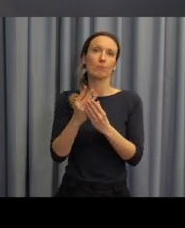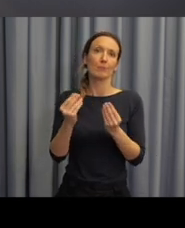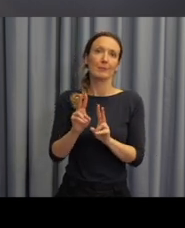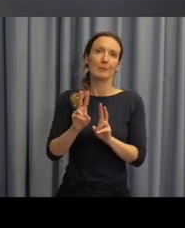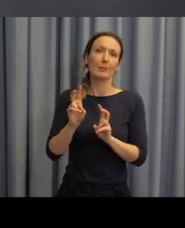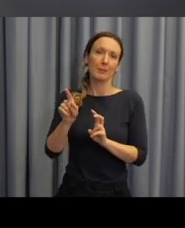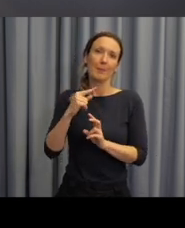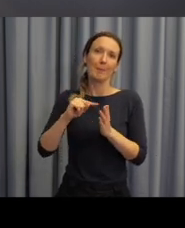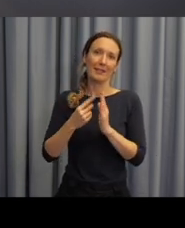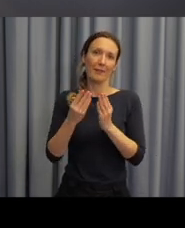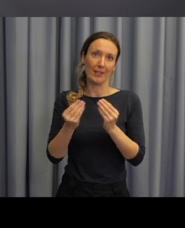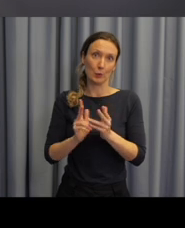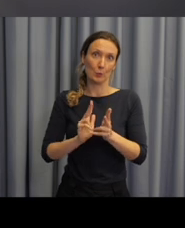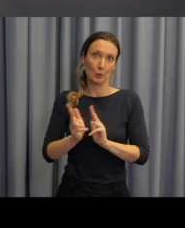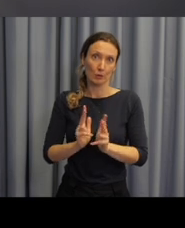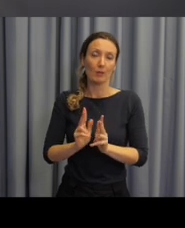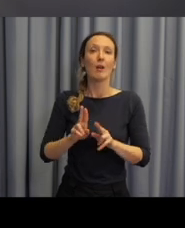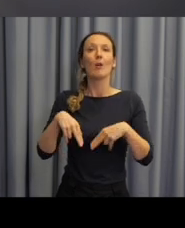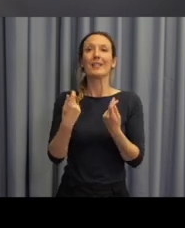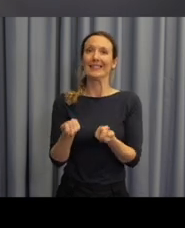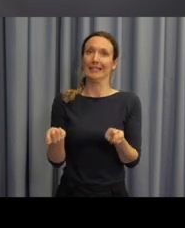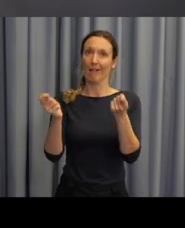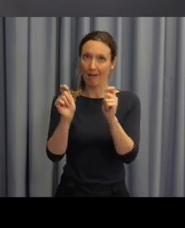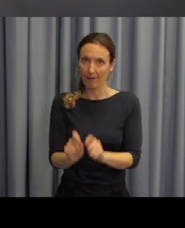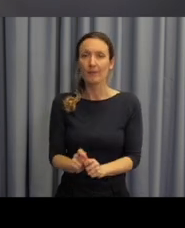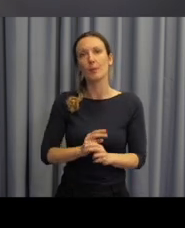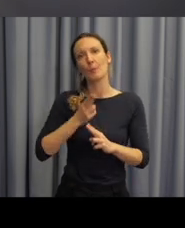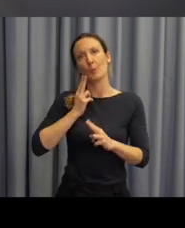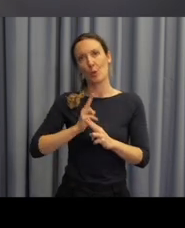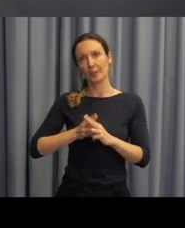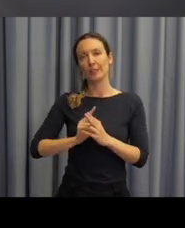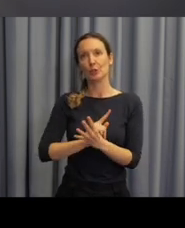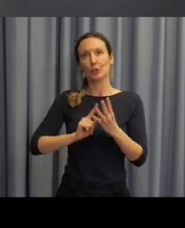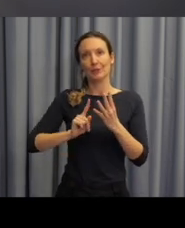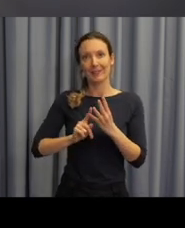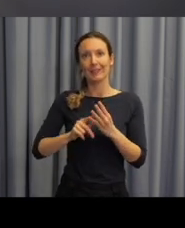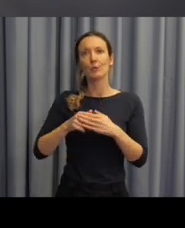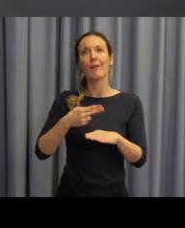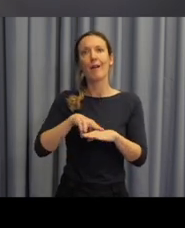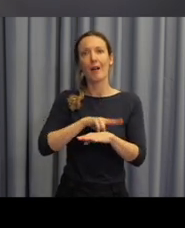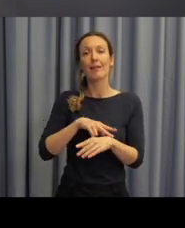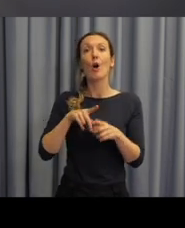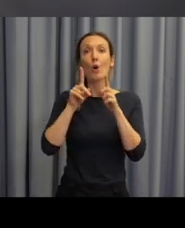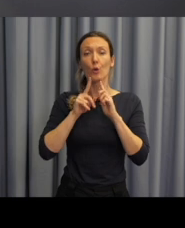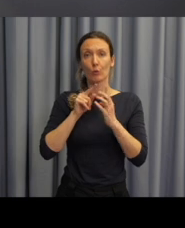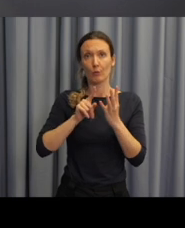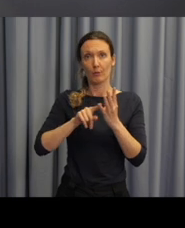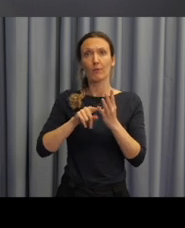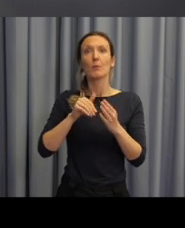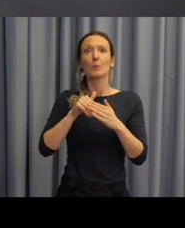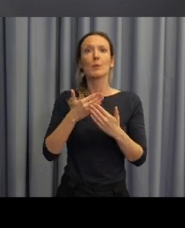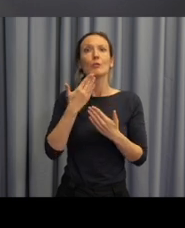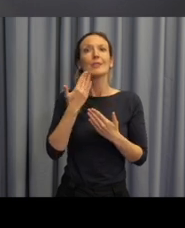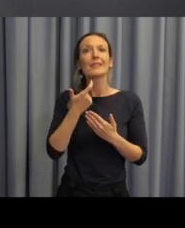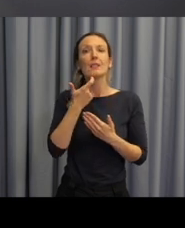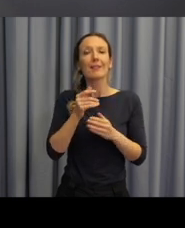na závěr poprosím Aničku Hronovou Cíchovou o její příspěvek k češtině jako k cizímu jazyku. Celá